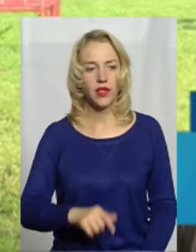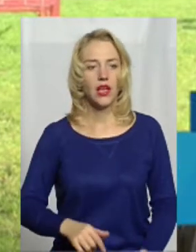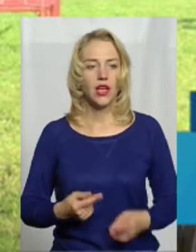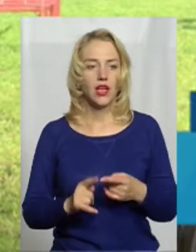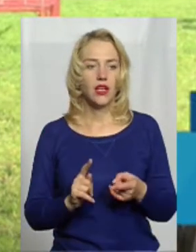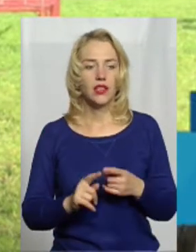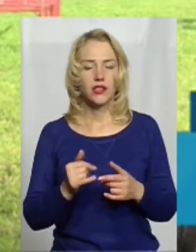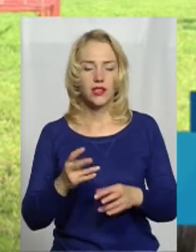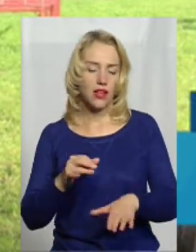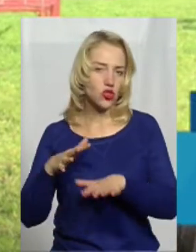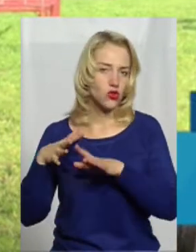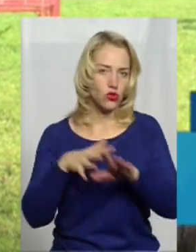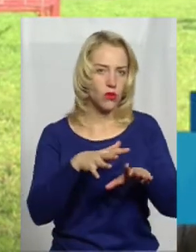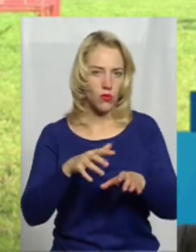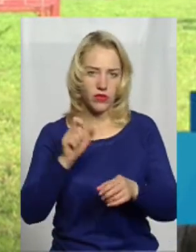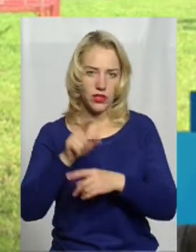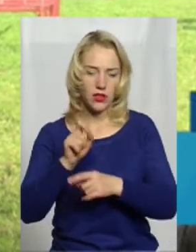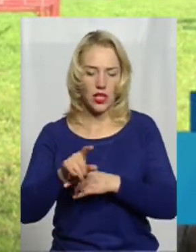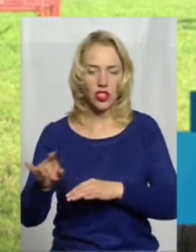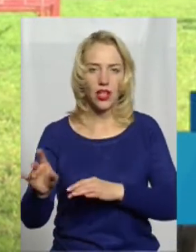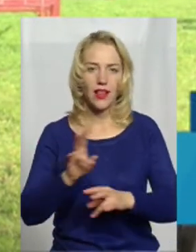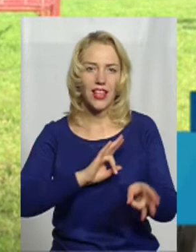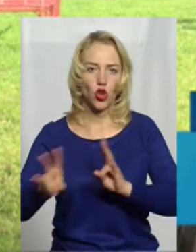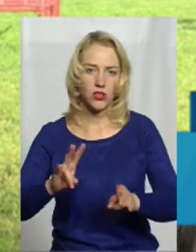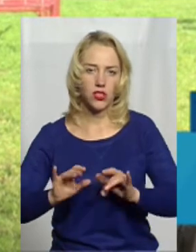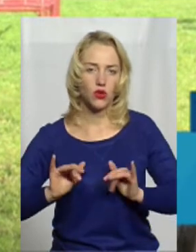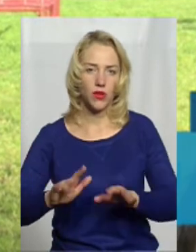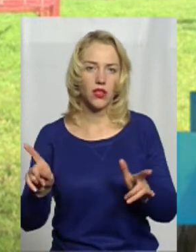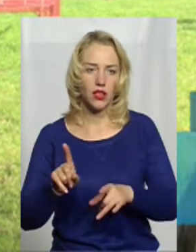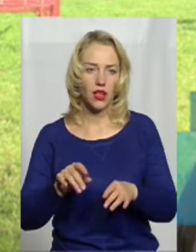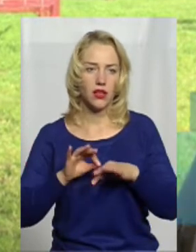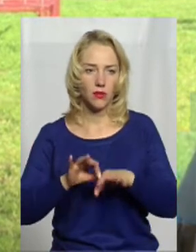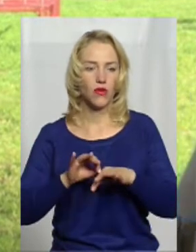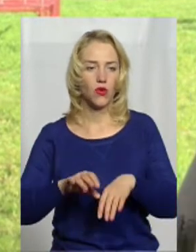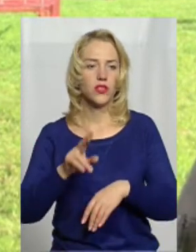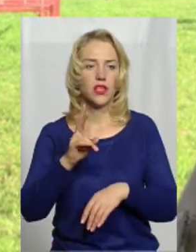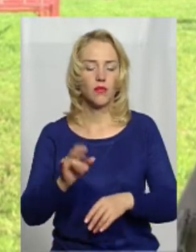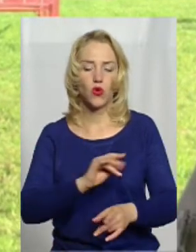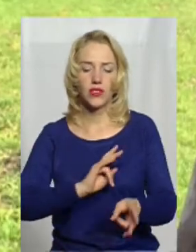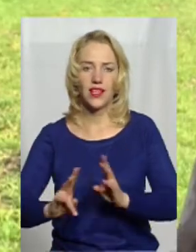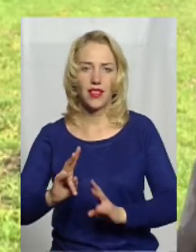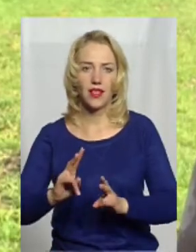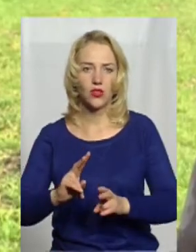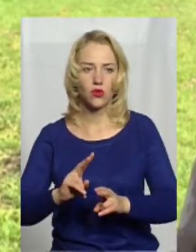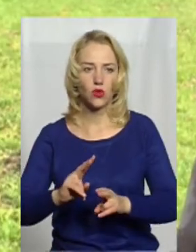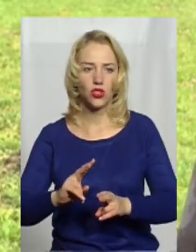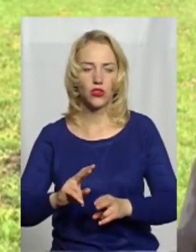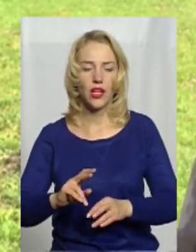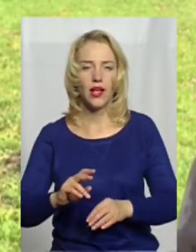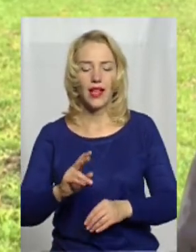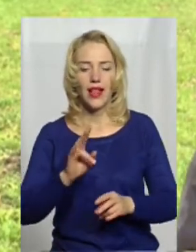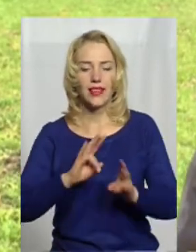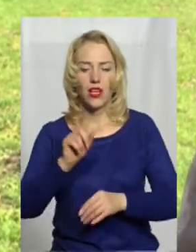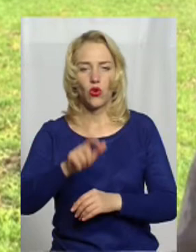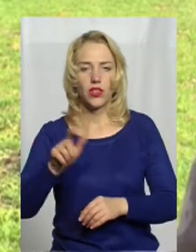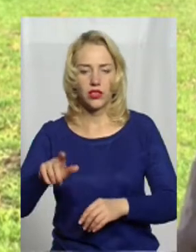для штурмових задач по антитерористичним операціям, які проходять по знишкодженню терористів,